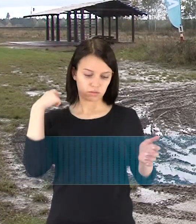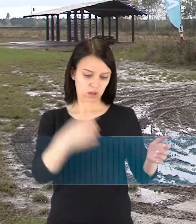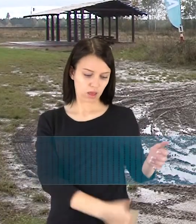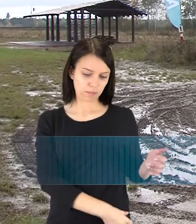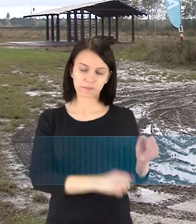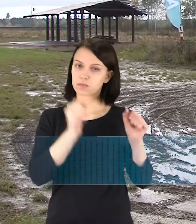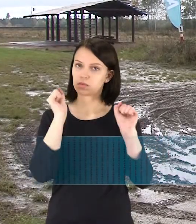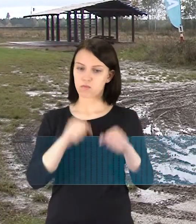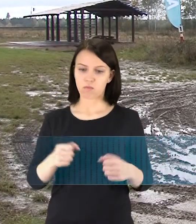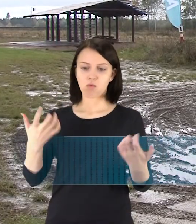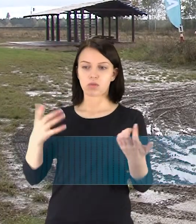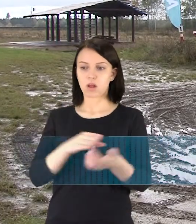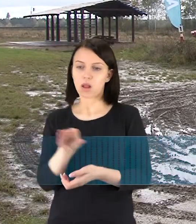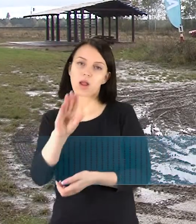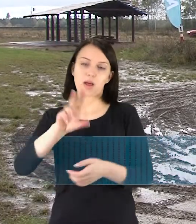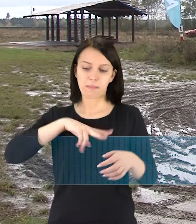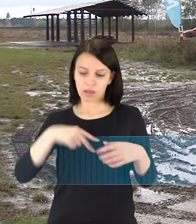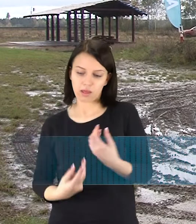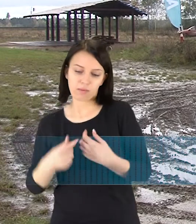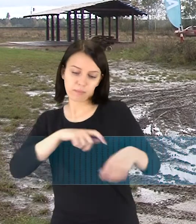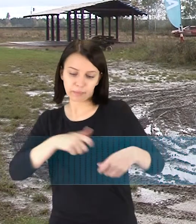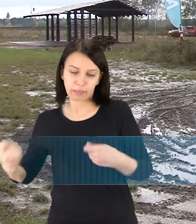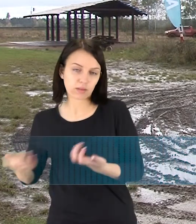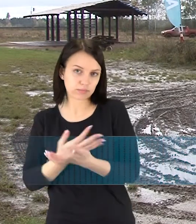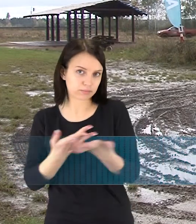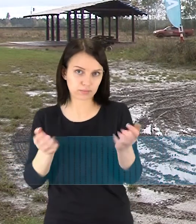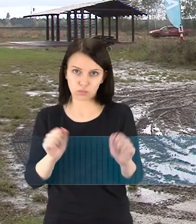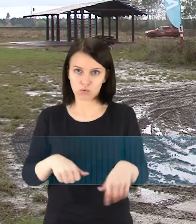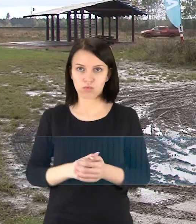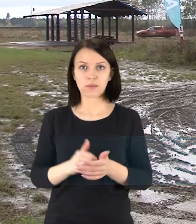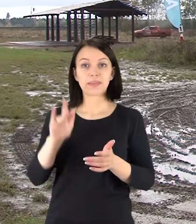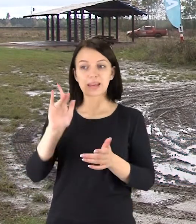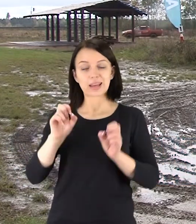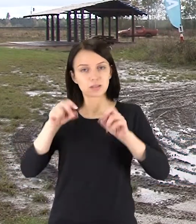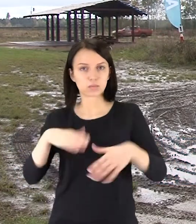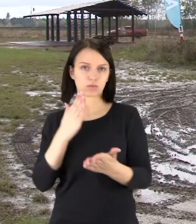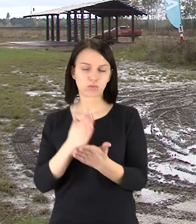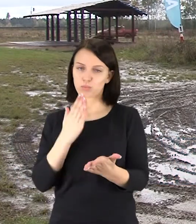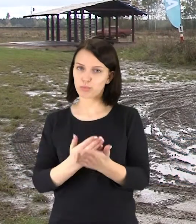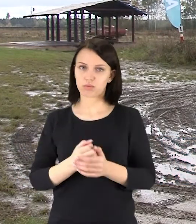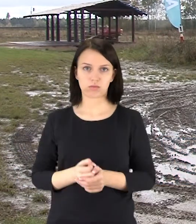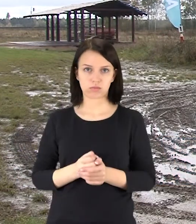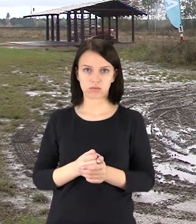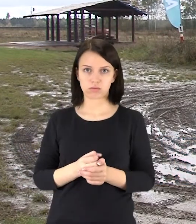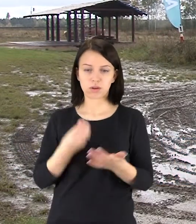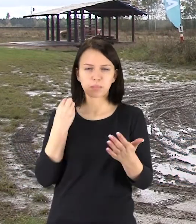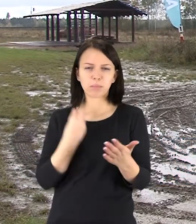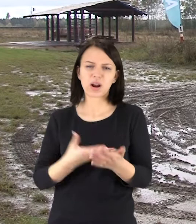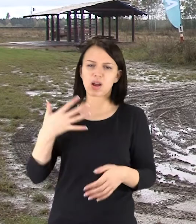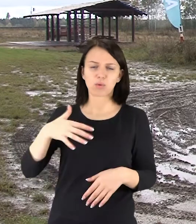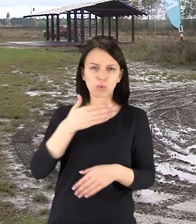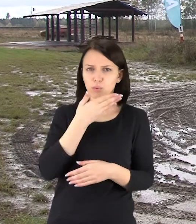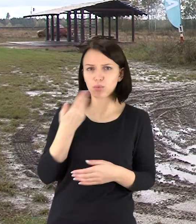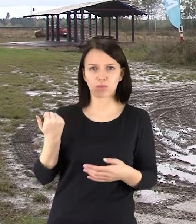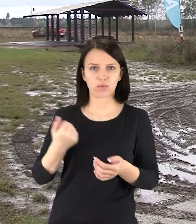diržu, jisai gali tikrai išslysti ir jo taip tas diržas neapsaugos. Tai šito situacijoje tos kėdutės iš tikrųjų yra būtinos ir jos ne tiek kainuoja,